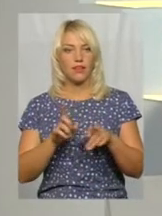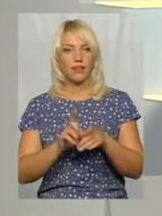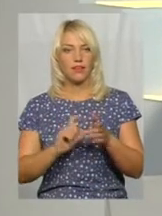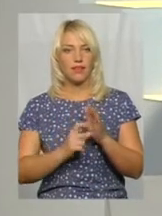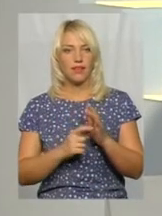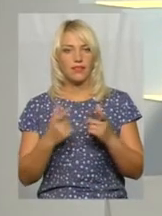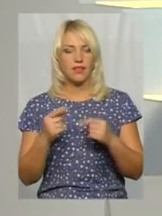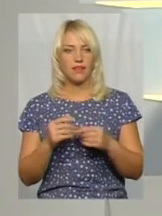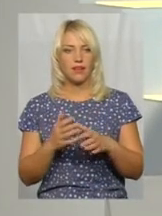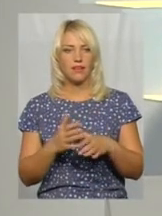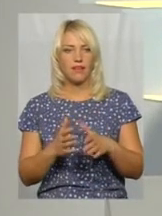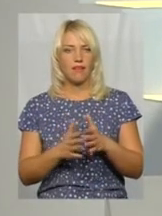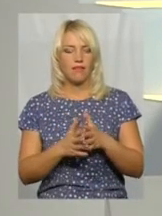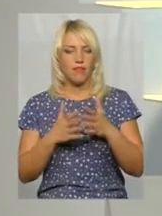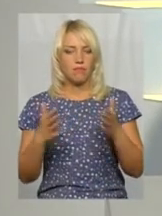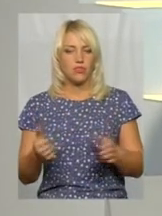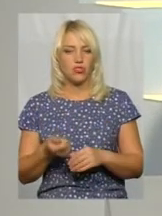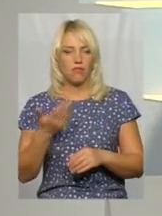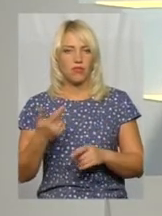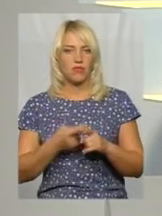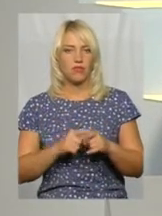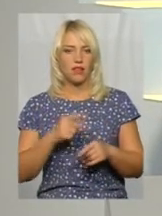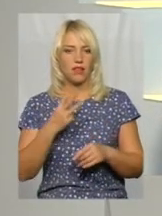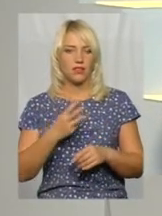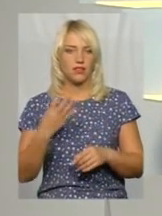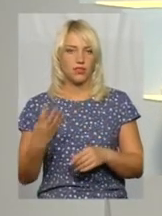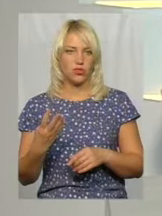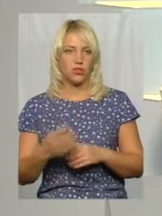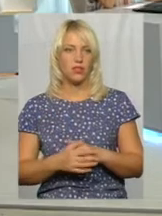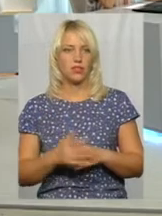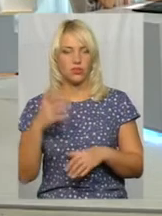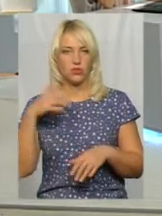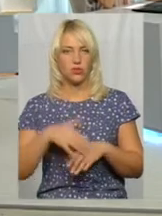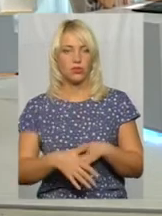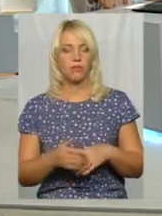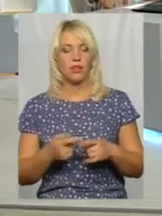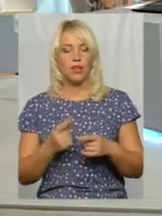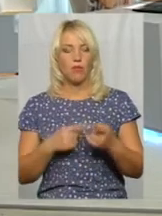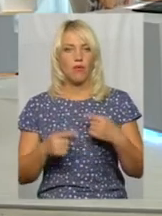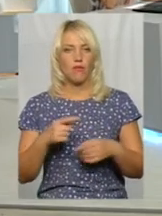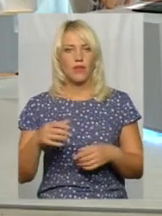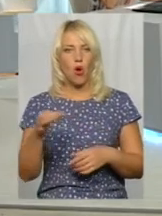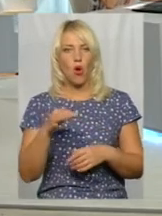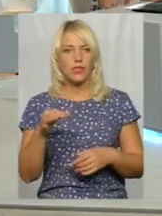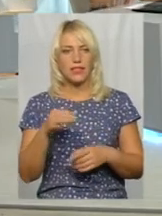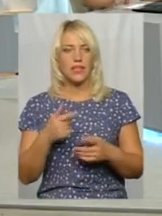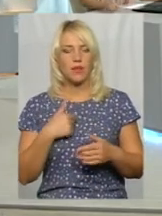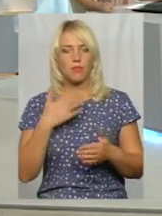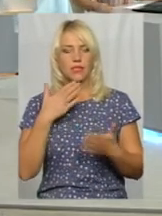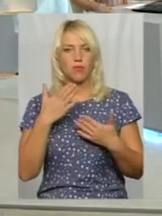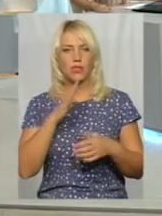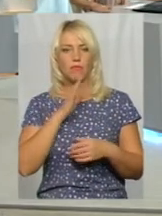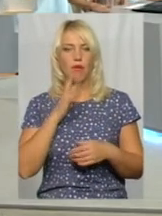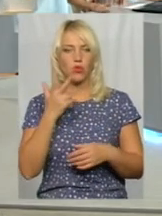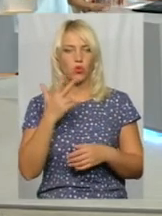наприклад, 36? Найбільша кількість 34. Зрозуміло. І повернімося до Озерної. Ми поспілкувалися із матір'ю